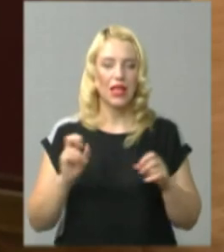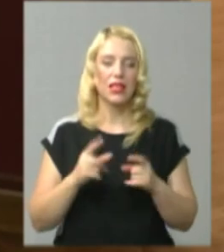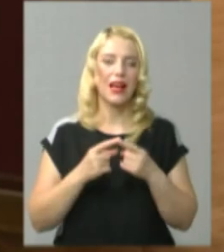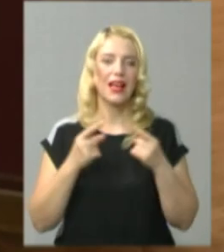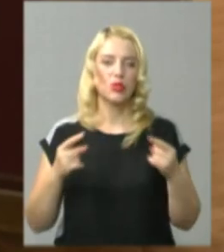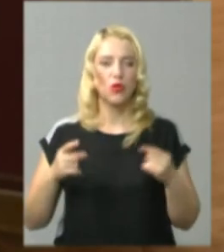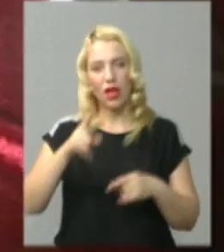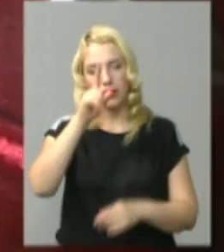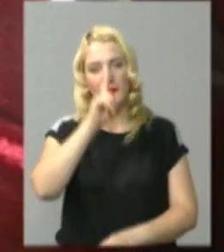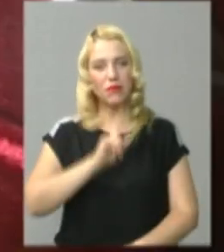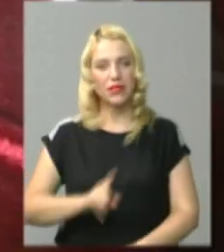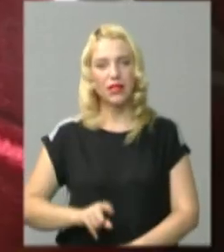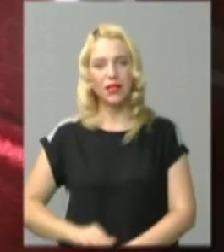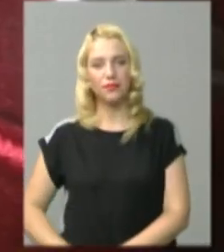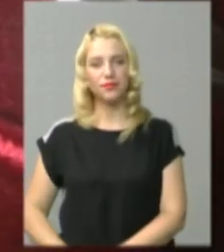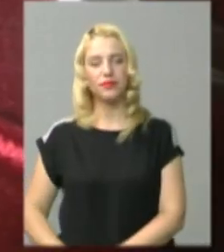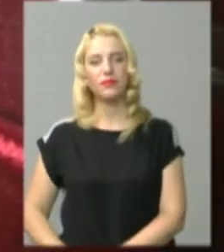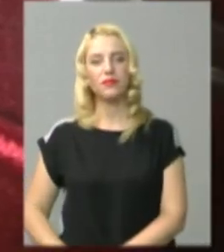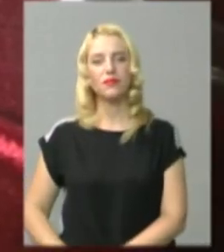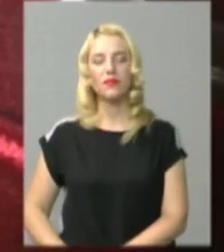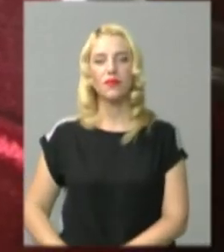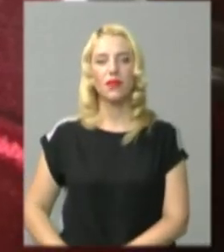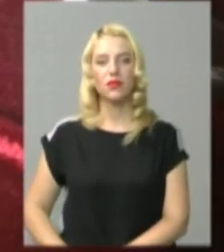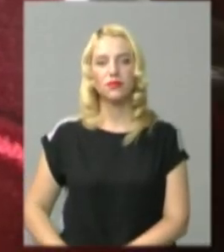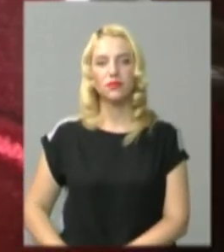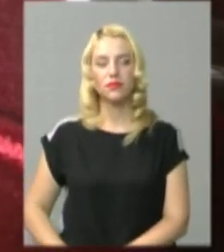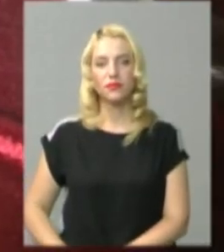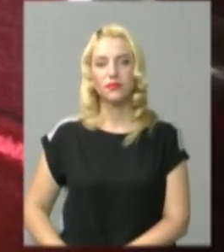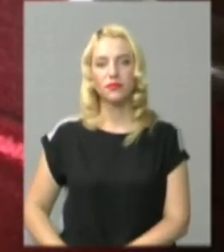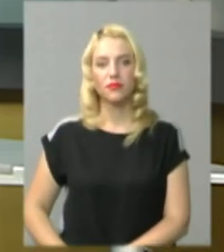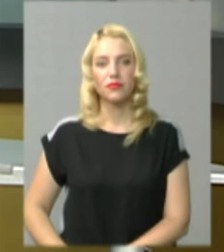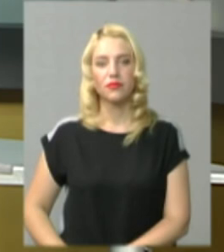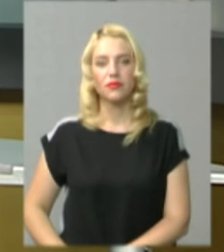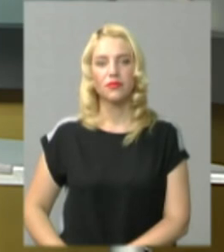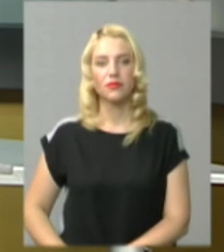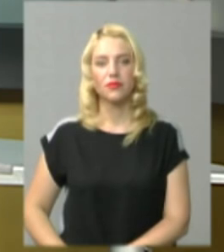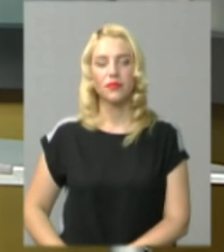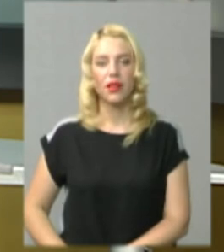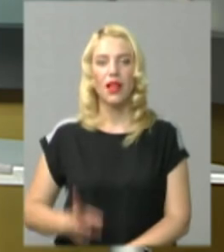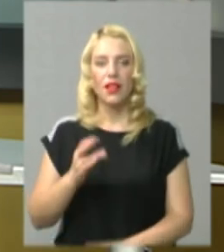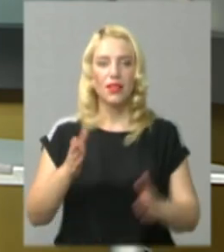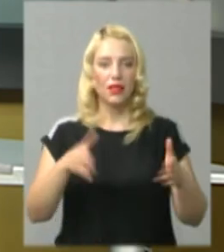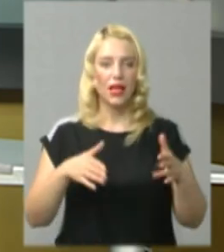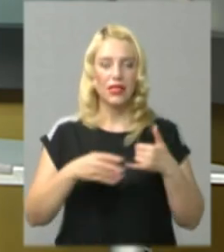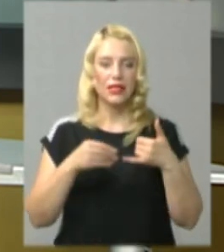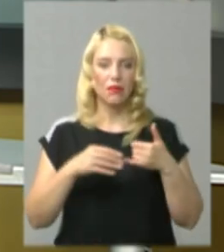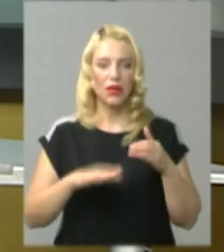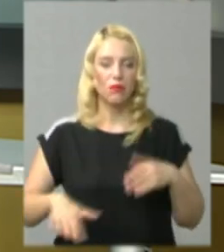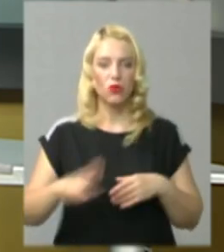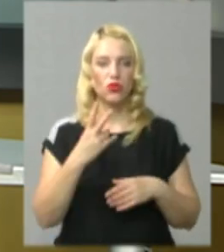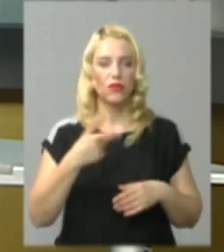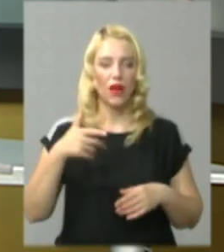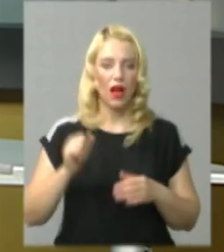місяця. Діана Колесник, Віктор Кривий, новини на Суспільному, Хмельницький. На ділянці з землі площею 2